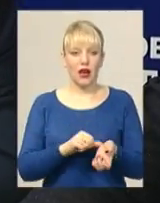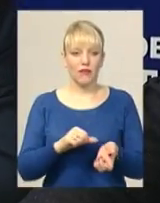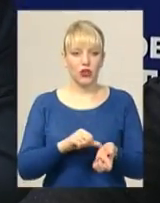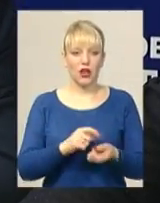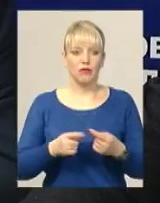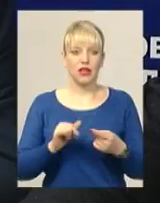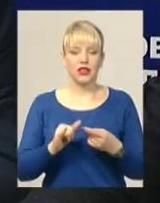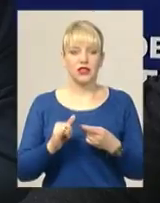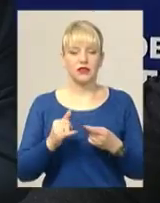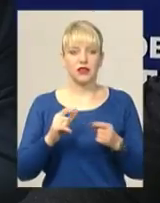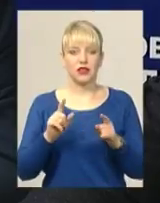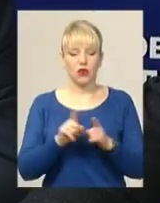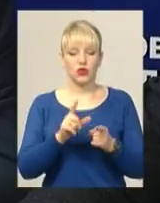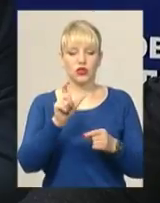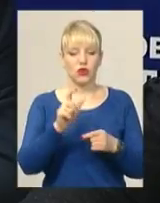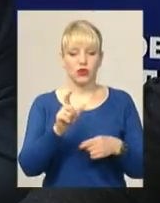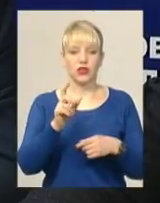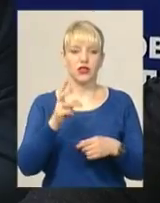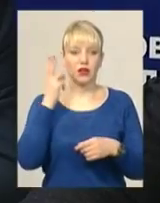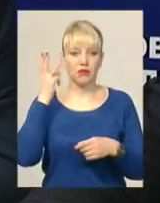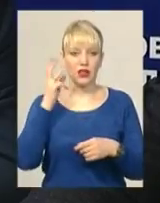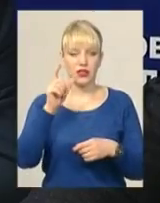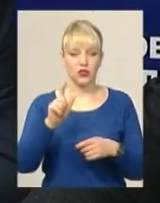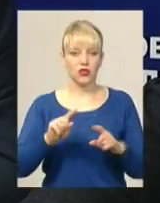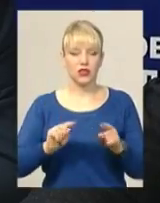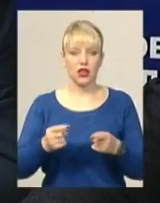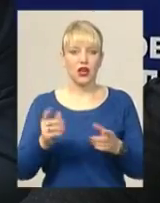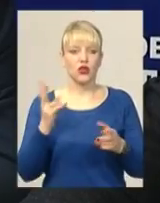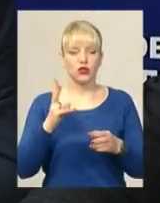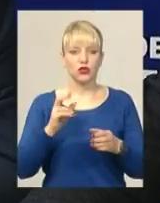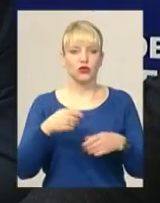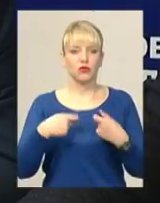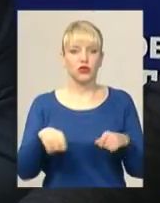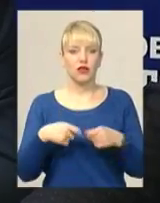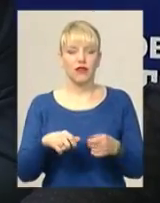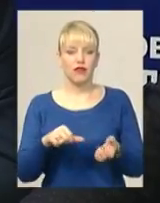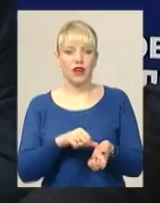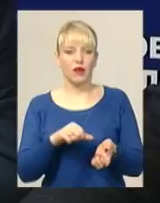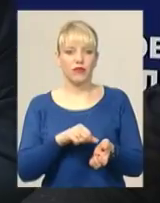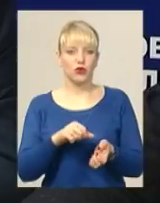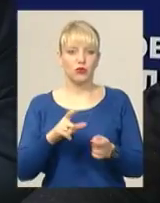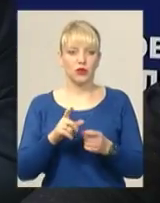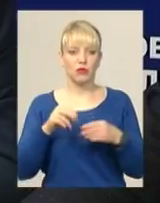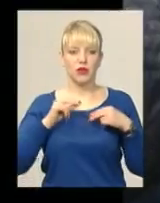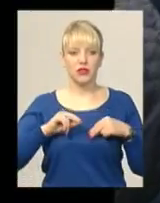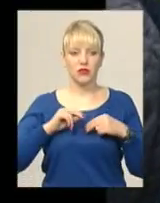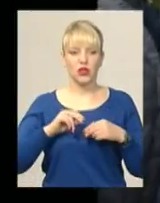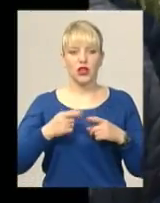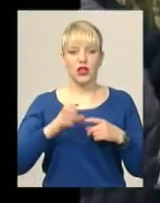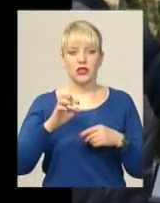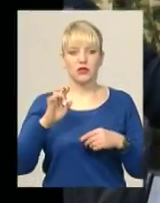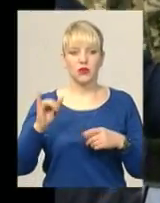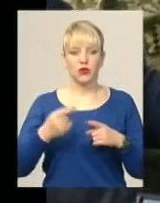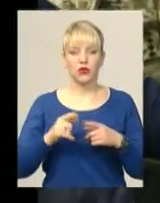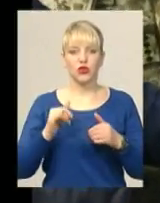мешканця міста Хмельницького, який фактично збував амфітамін проріційнику прикордонної служби. Щодо